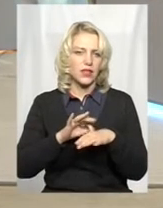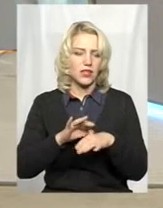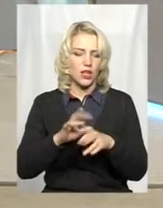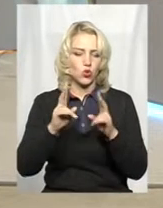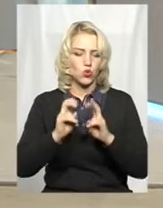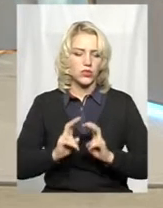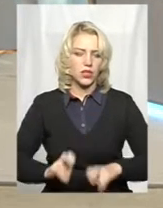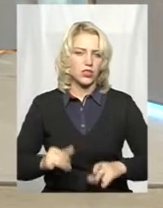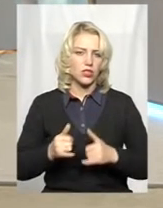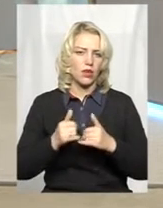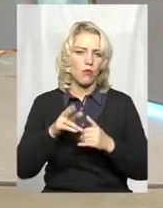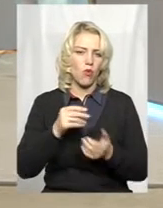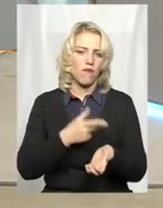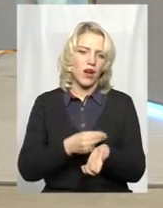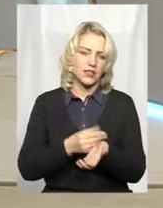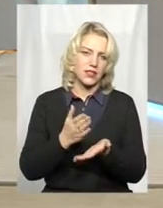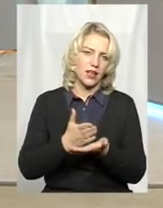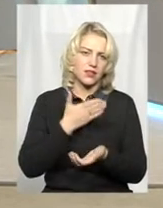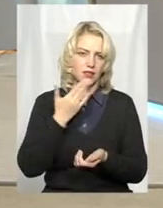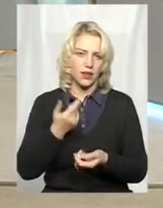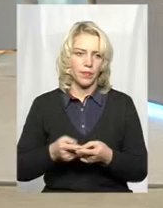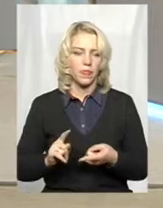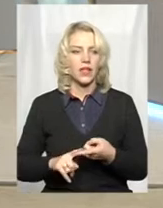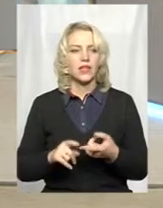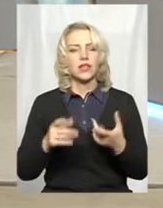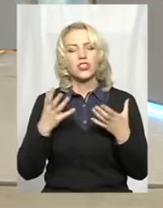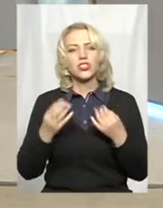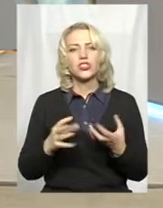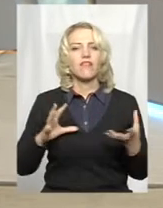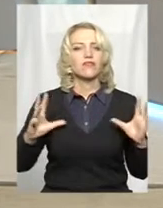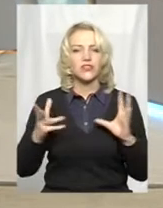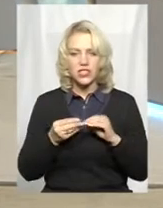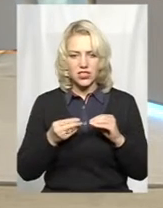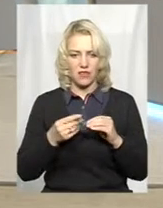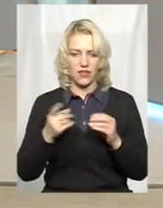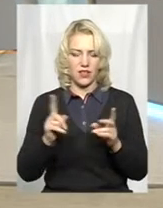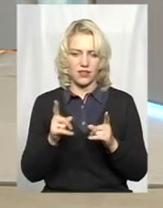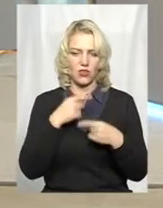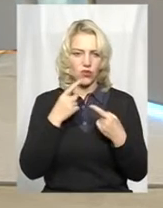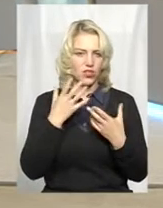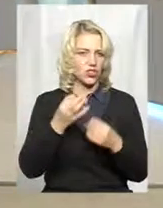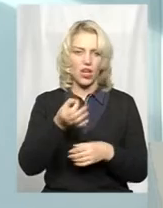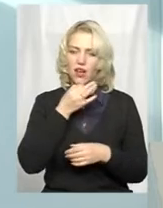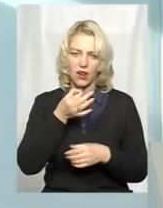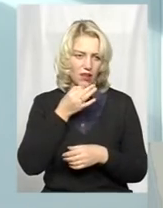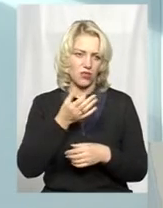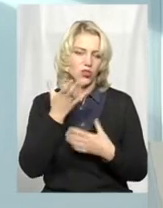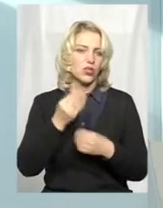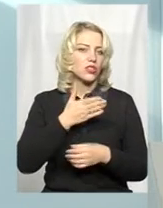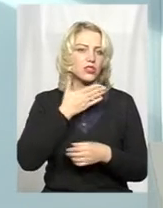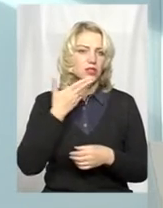дослідження по вакцинації. Тобто, ще якісь висновки давати, ще рано? Ще зарано. Ще немає.